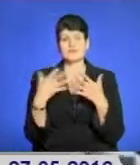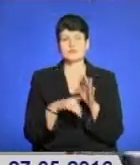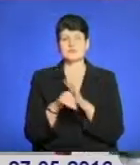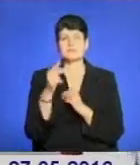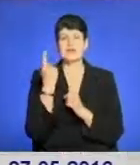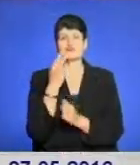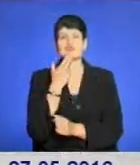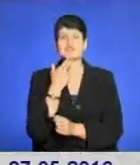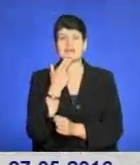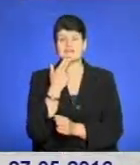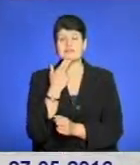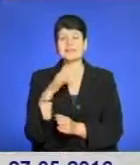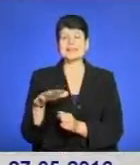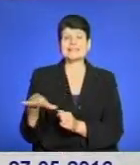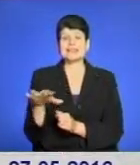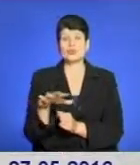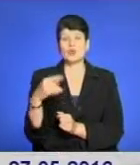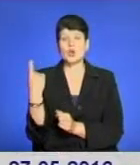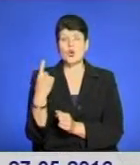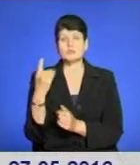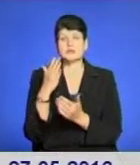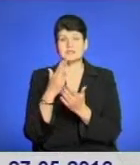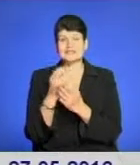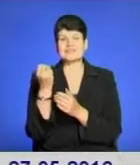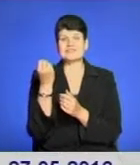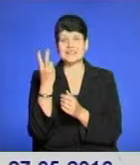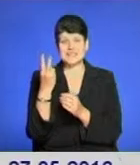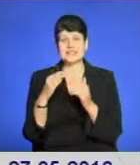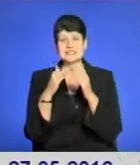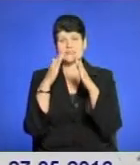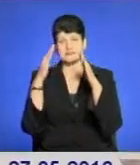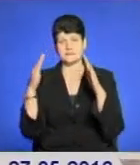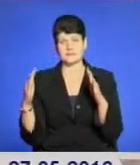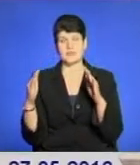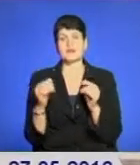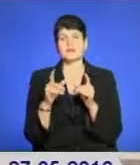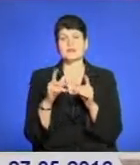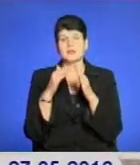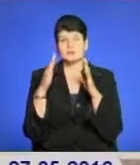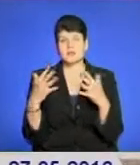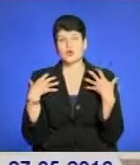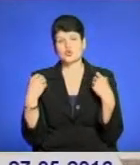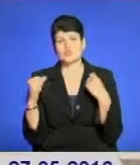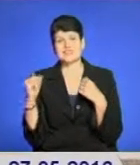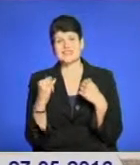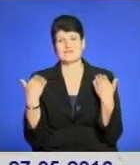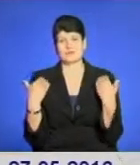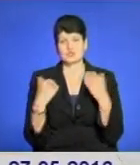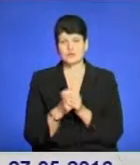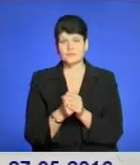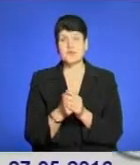1 червня. На території області діє 12 стаціонарних позаміських закладів для оздоровлення та відпочинку.